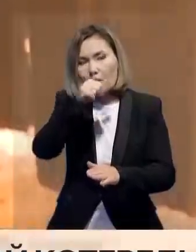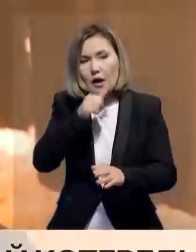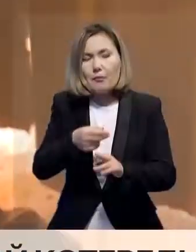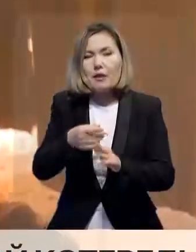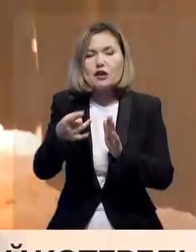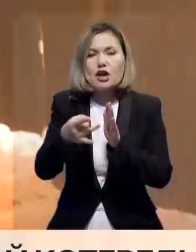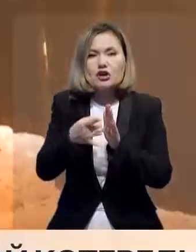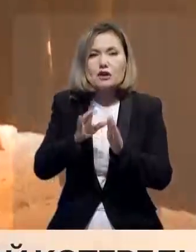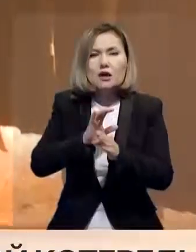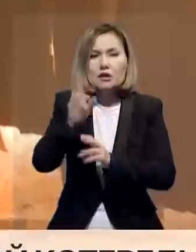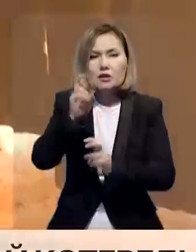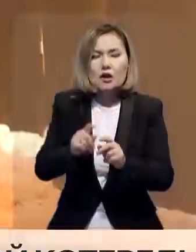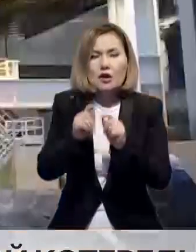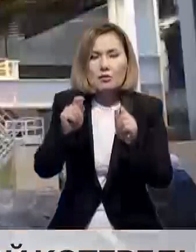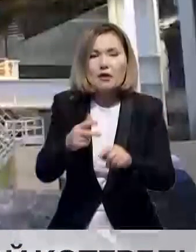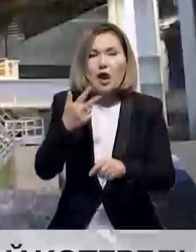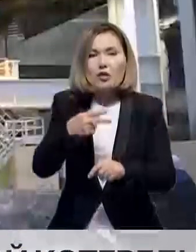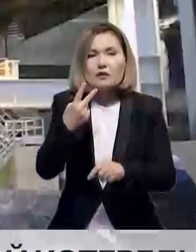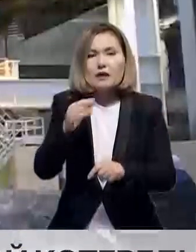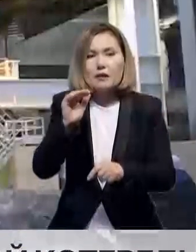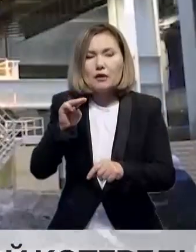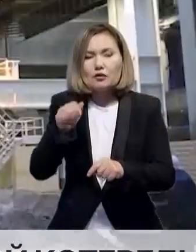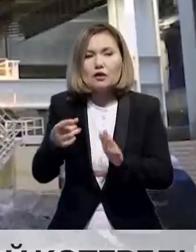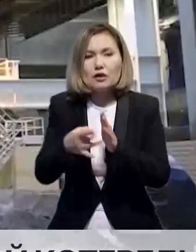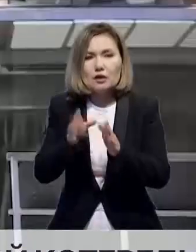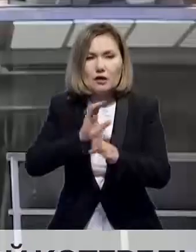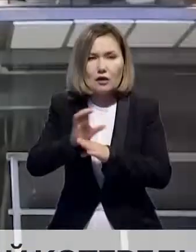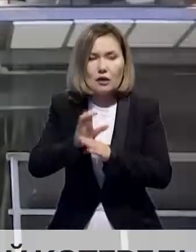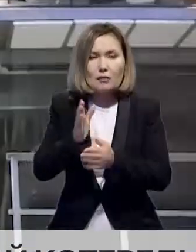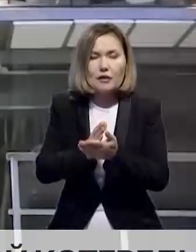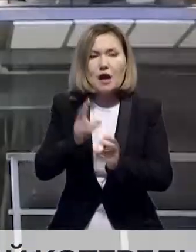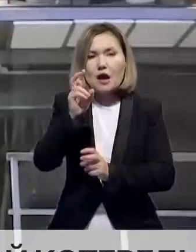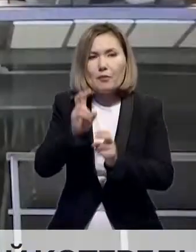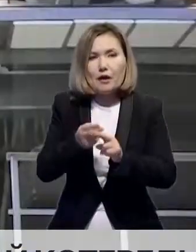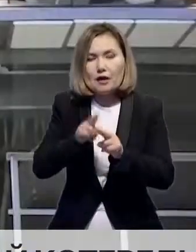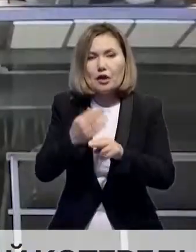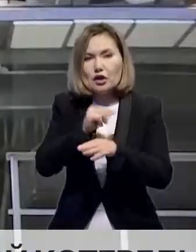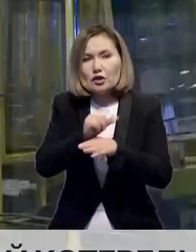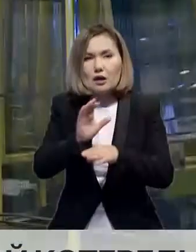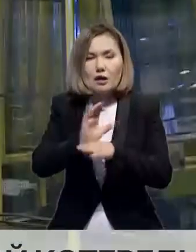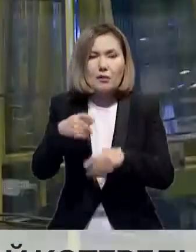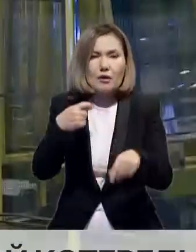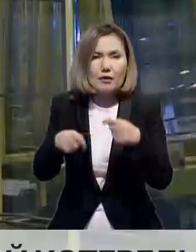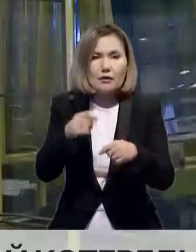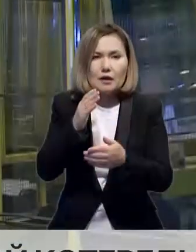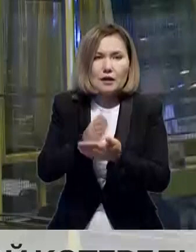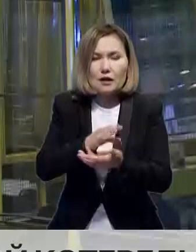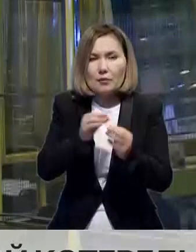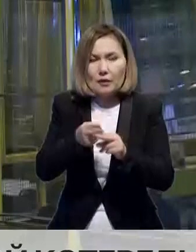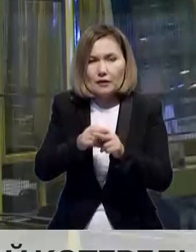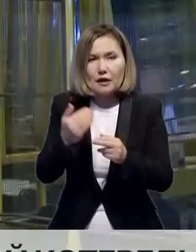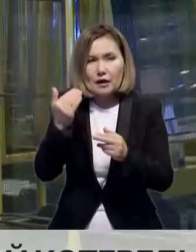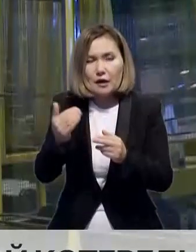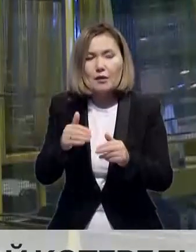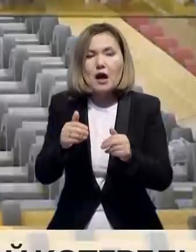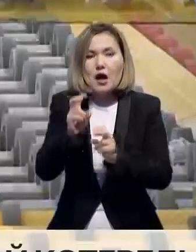зауыт үске қосылған ет бүгінгі дейін, мұнда 32 мүн тонадын астам шыны өндірілді. Қазір зауыт өнімі отандық және жетелін арығында сұранысқа е болып отыр, ендің